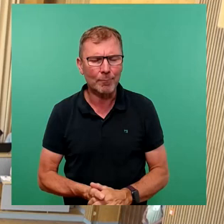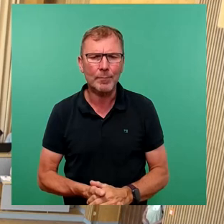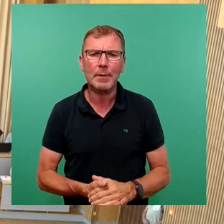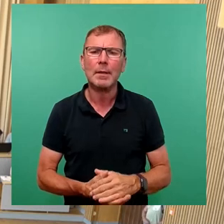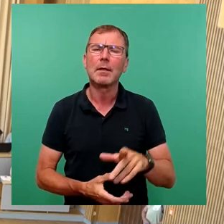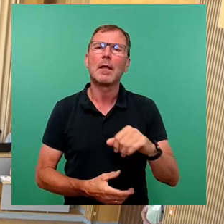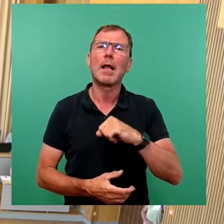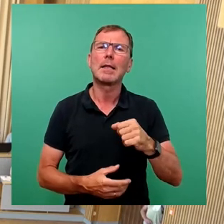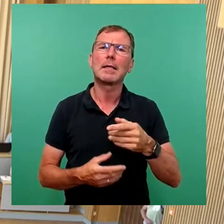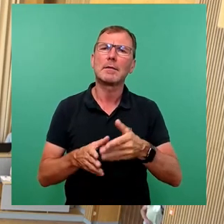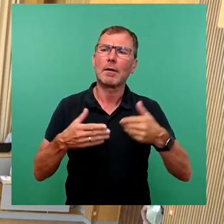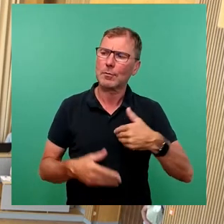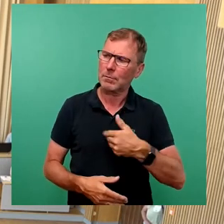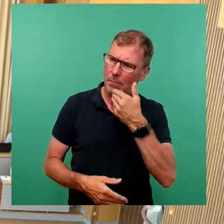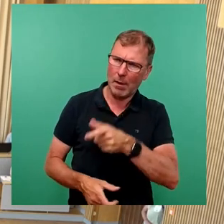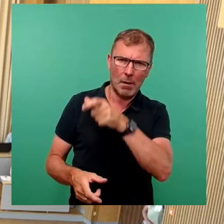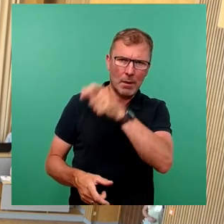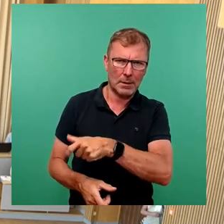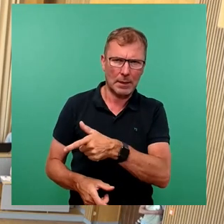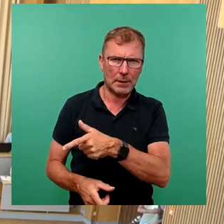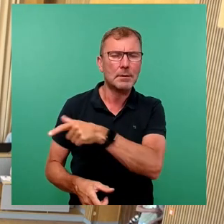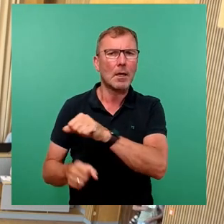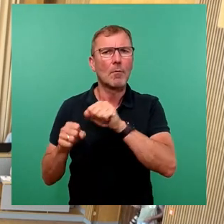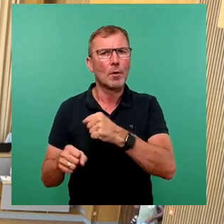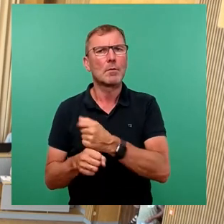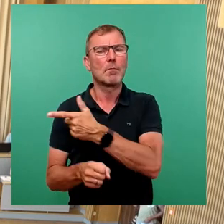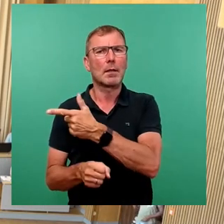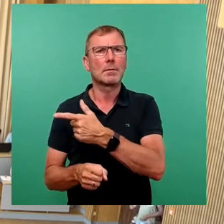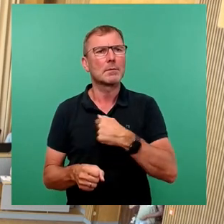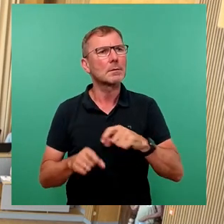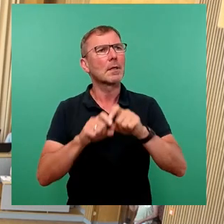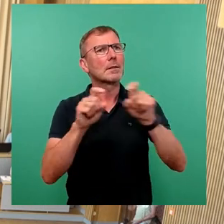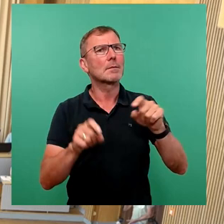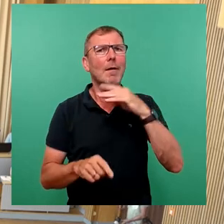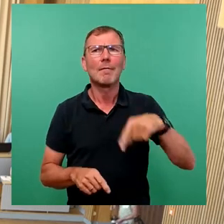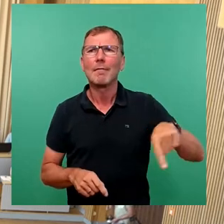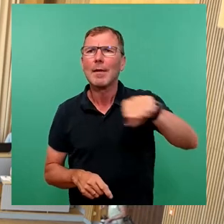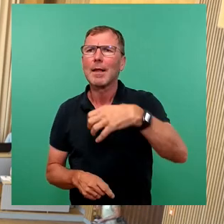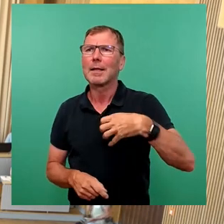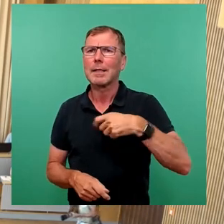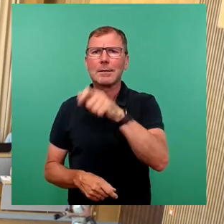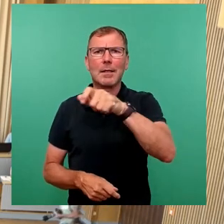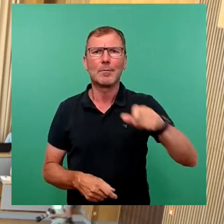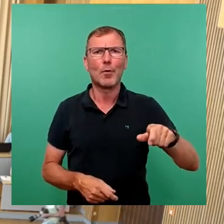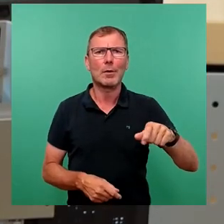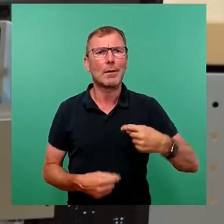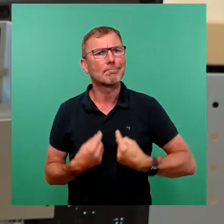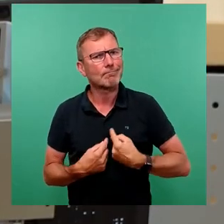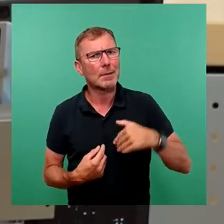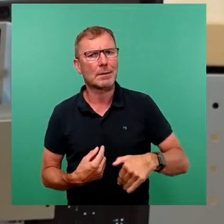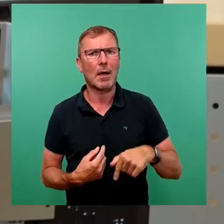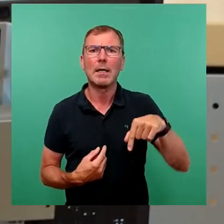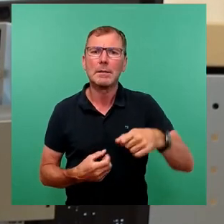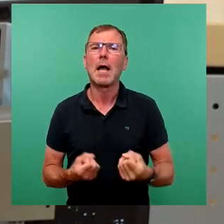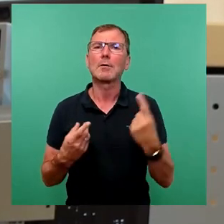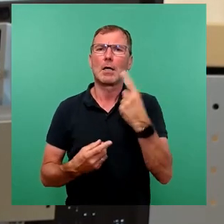Linksfraktion danken, dass sie uns ermöglichen, heute über dieses Thema, das viele Dresdnerinnen und Dresdner bewegt, in dieser aktuellen Stunde zu